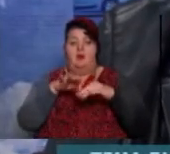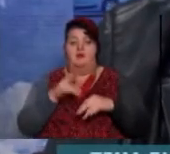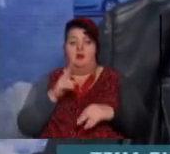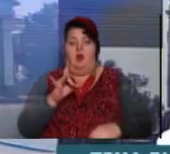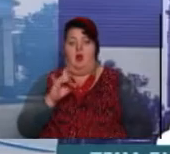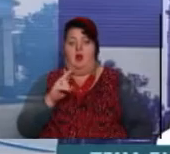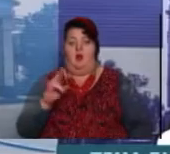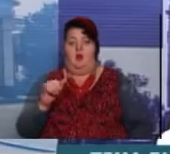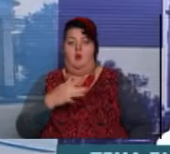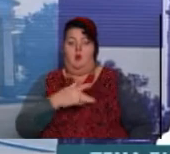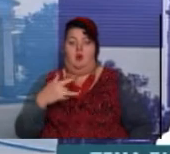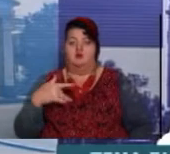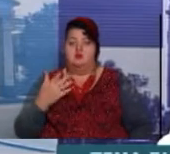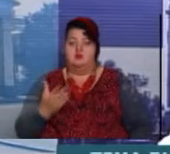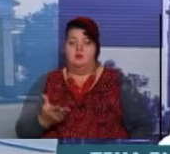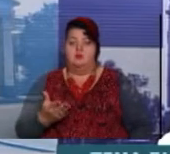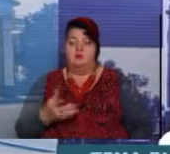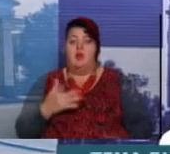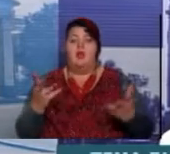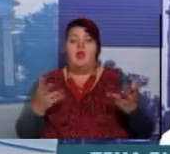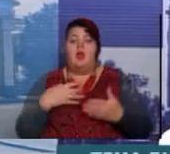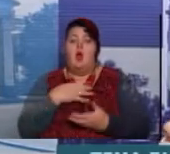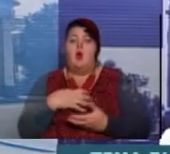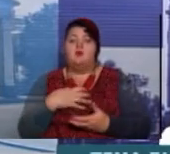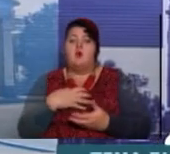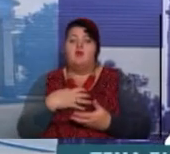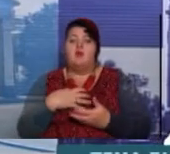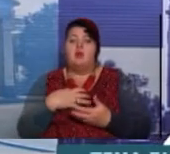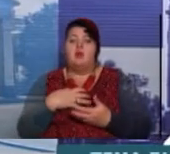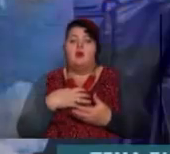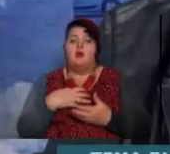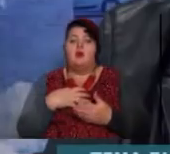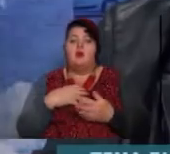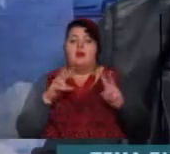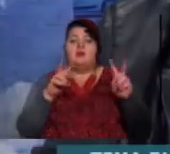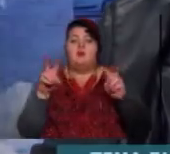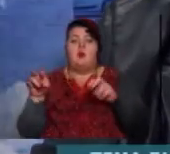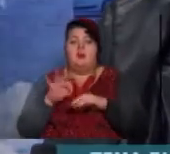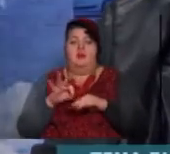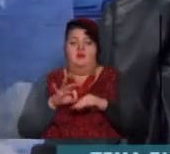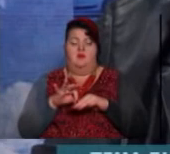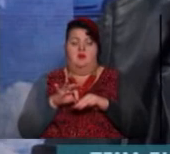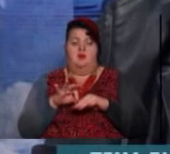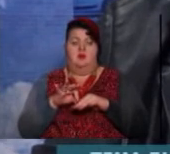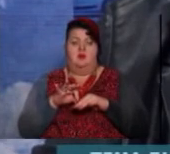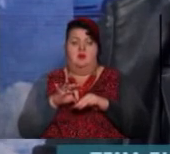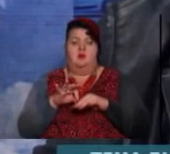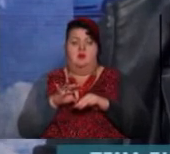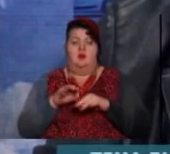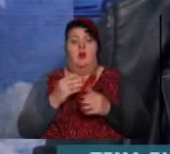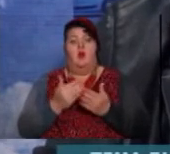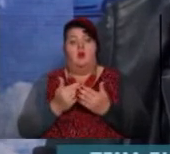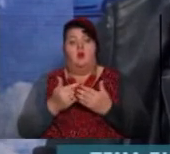раку молочного життя. Які основні симптоми захворювання? Тут би